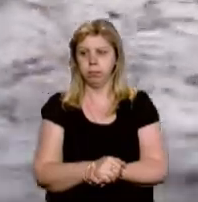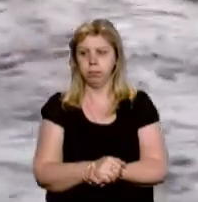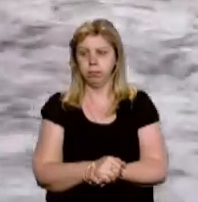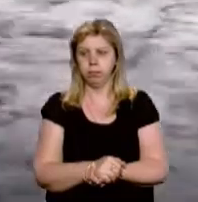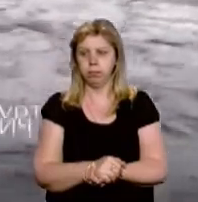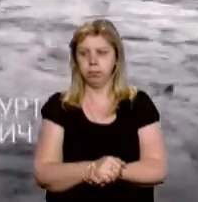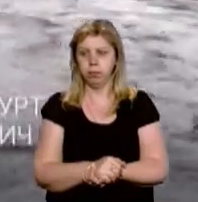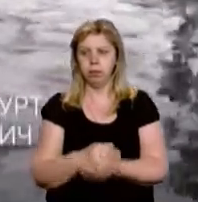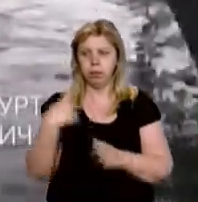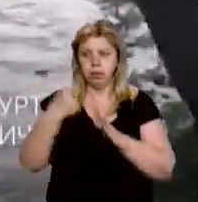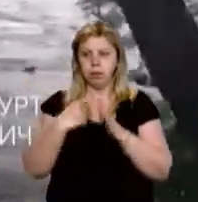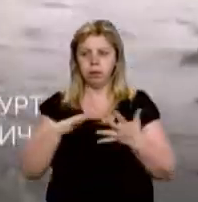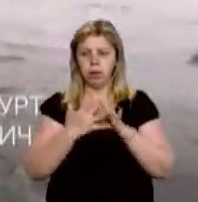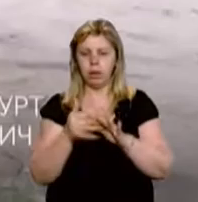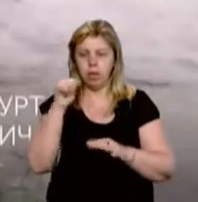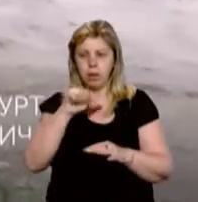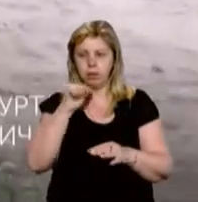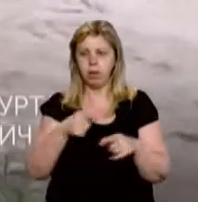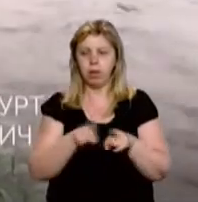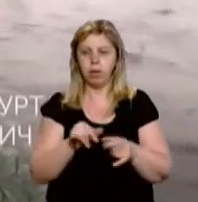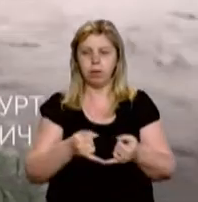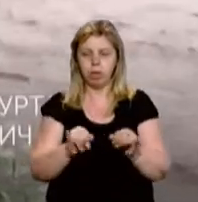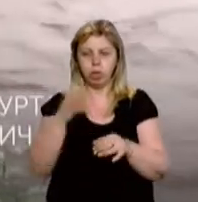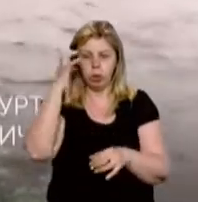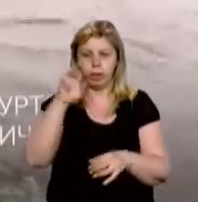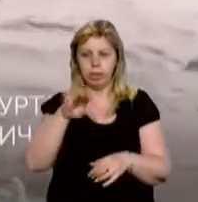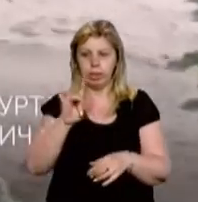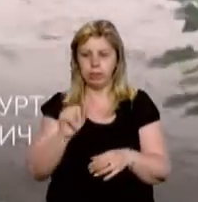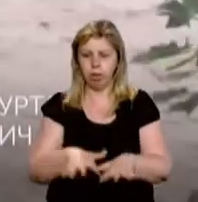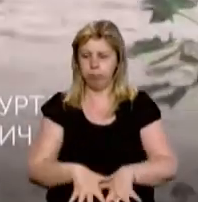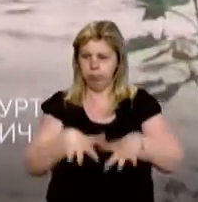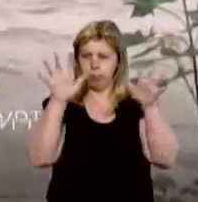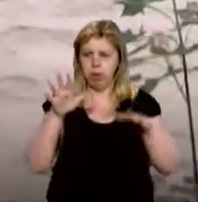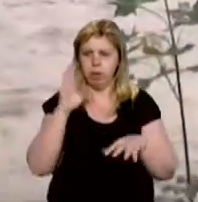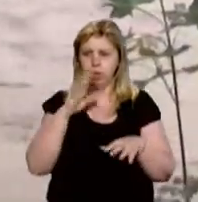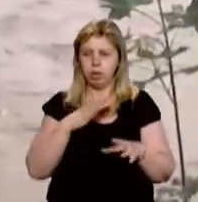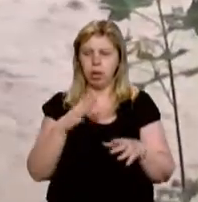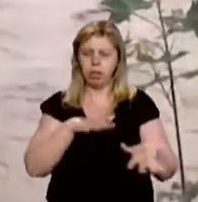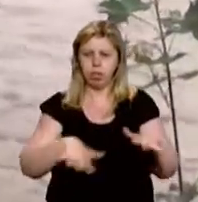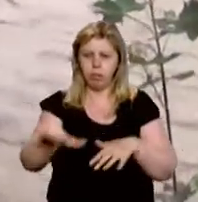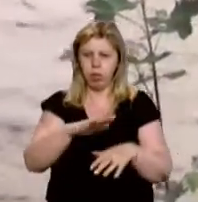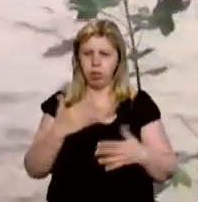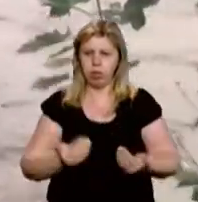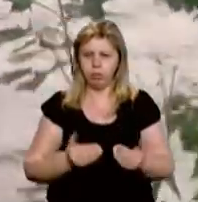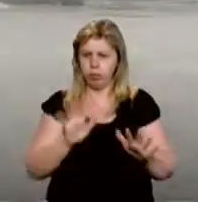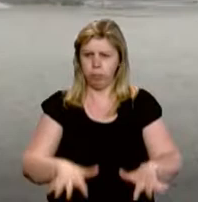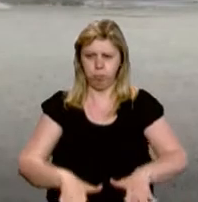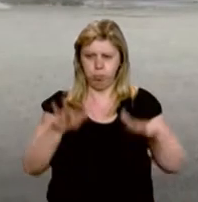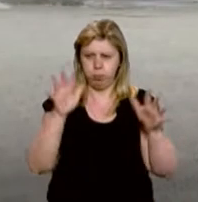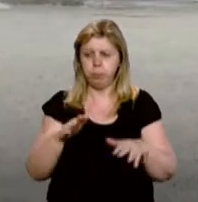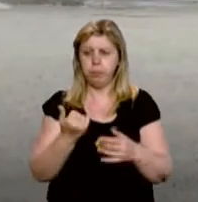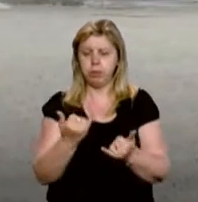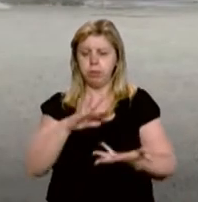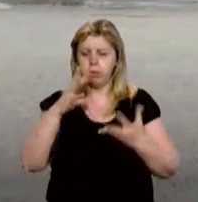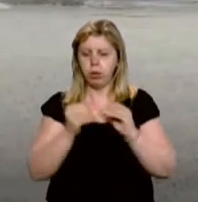В кадрах селища Єсіня. Там річка Чорна Тиса вийшла з берегів. Вода підтопила двори місцевих жителів. Загалом у нас